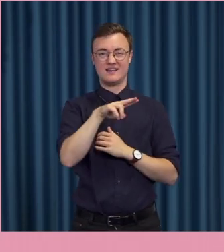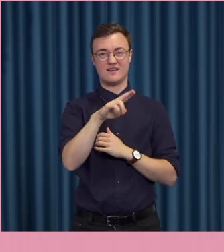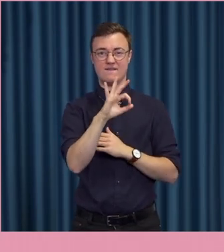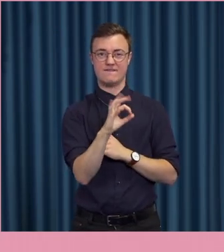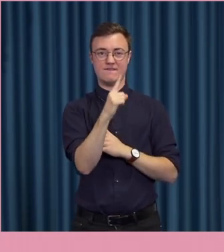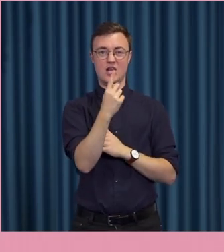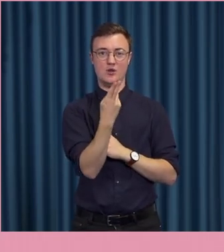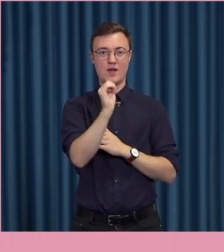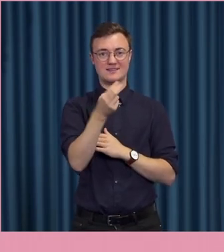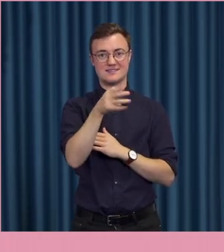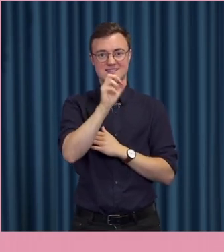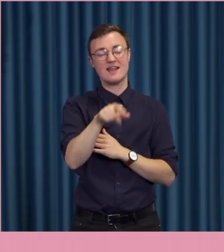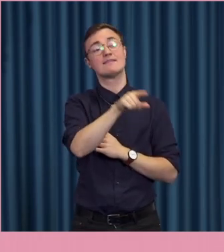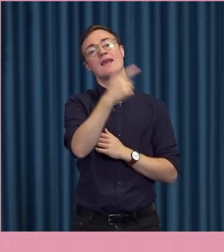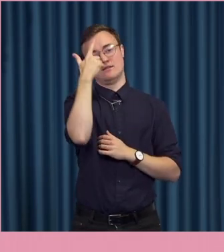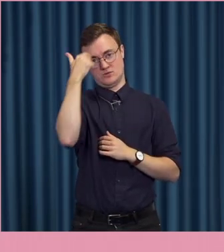Det tror jag verkligen gör nytta.